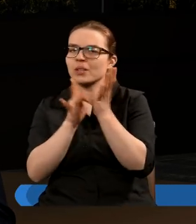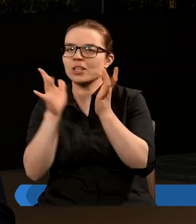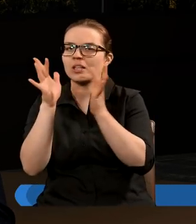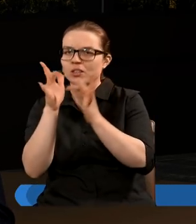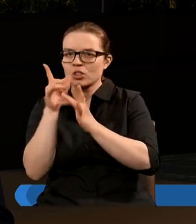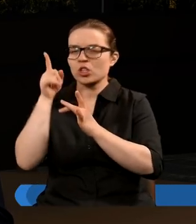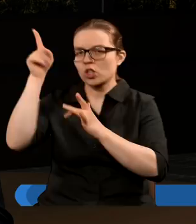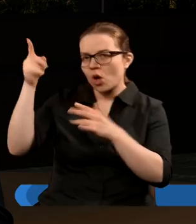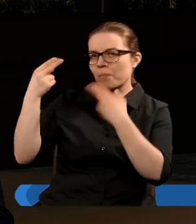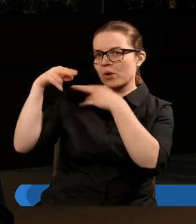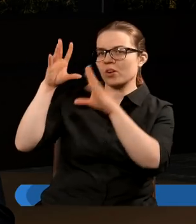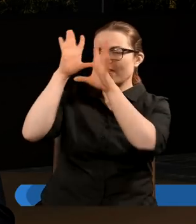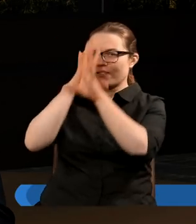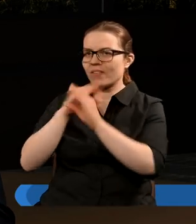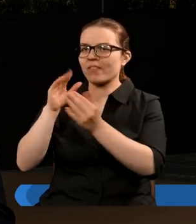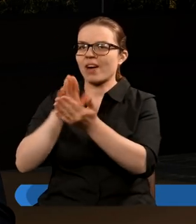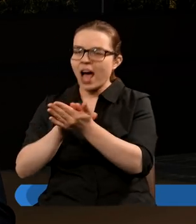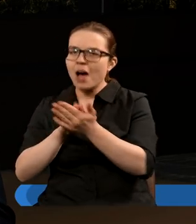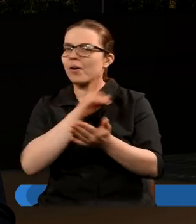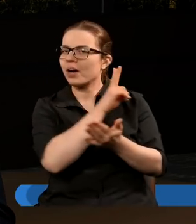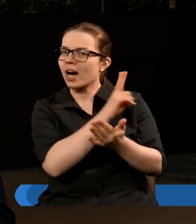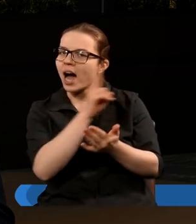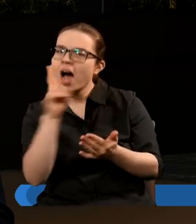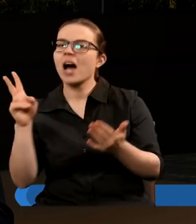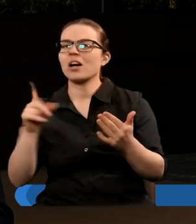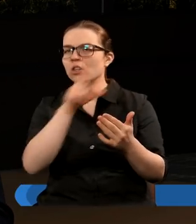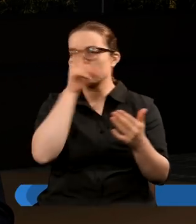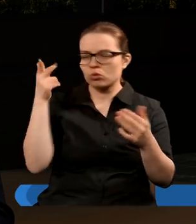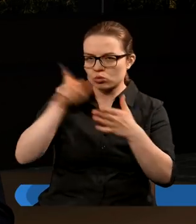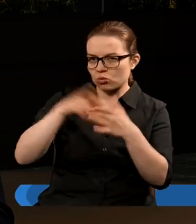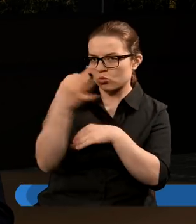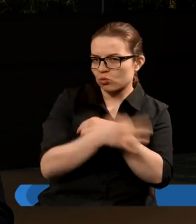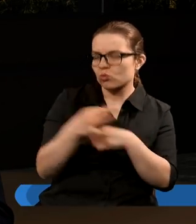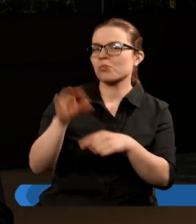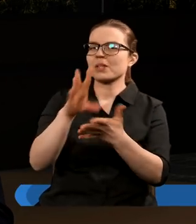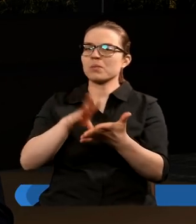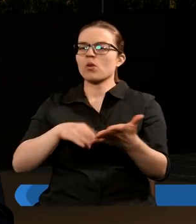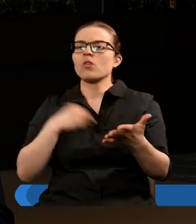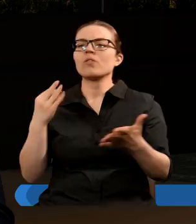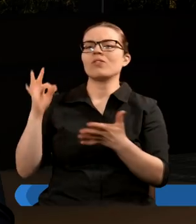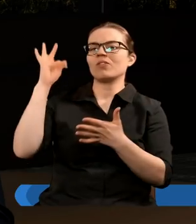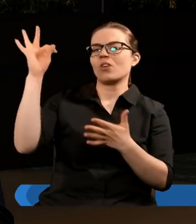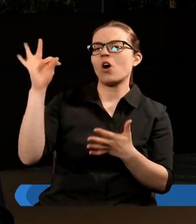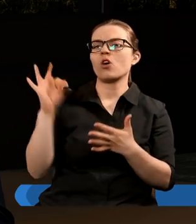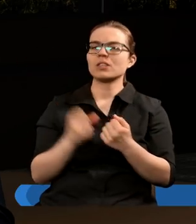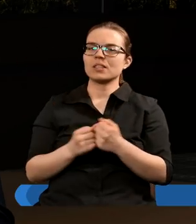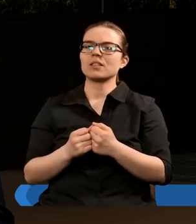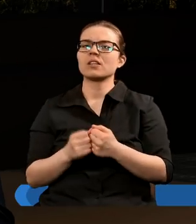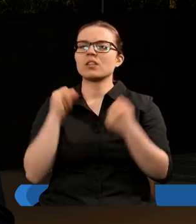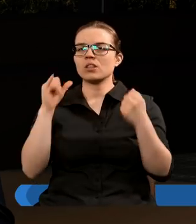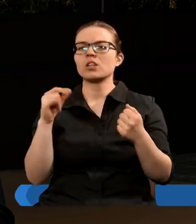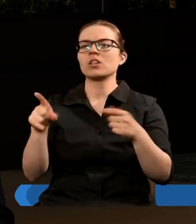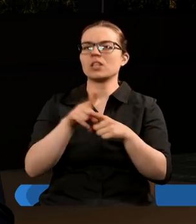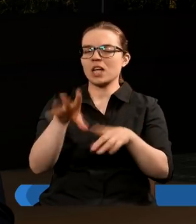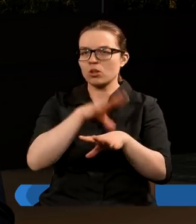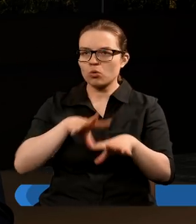Bądź również z każdym korliwy studiującym Słowo Twoje i niech Duch Święty